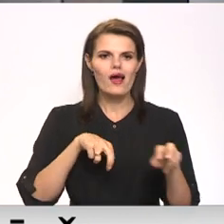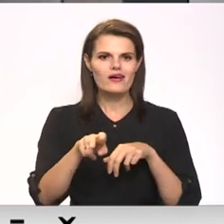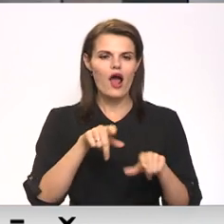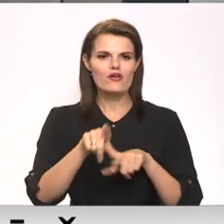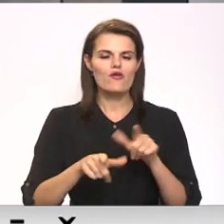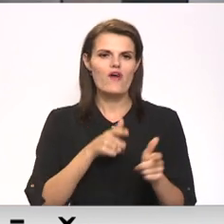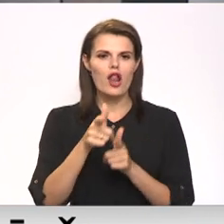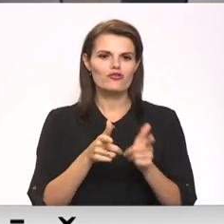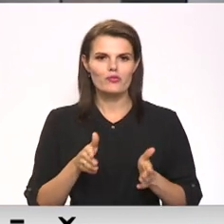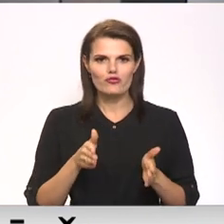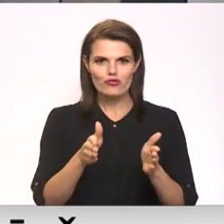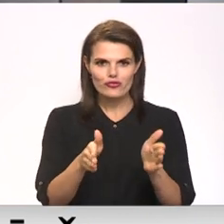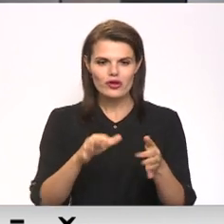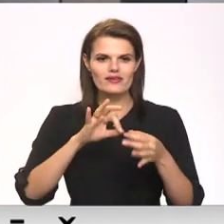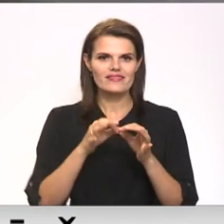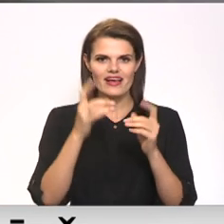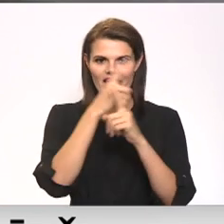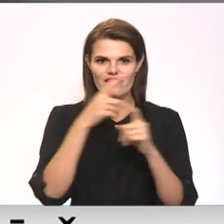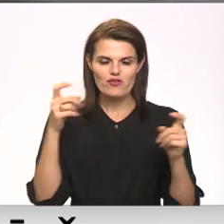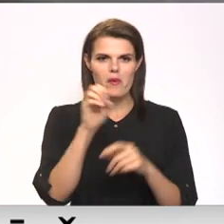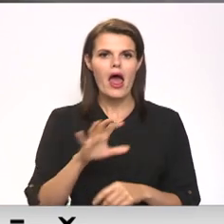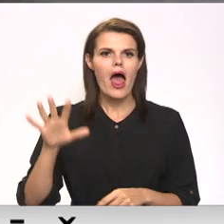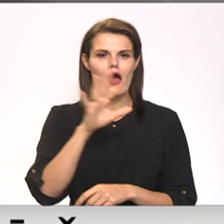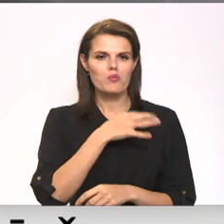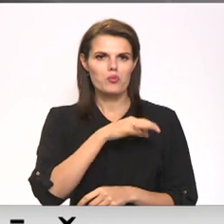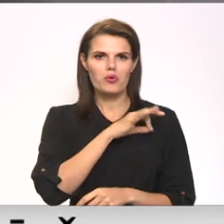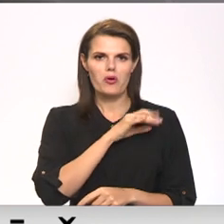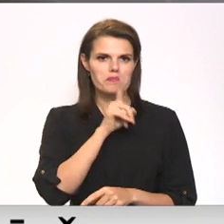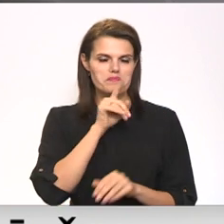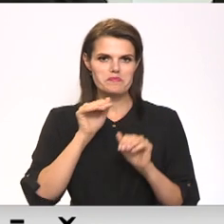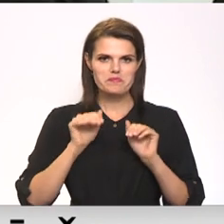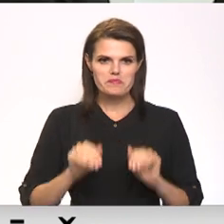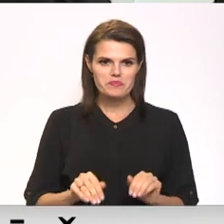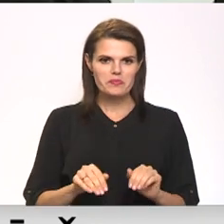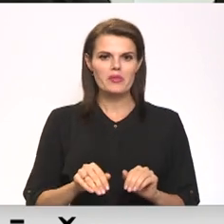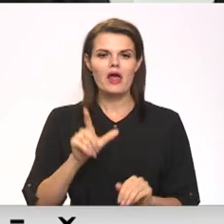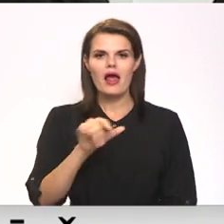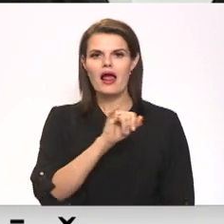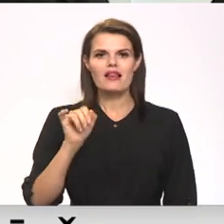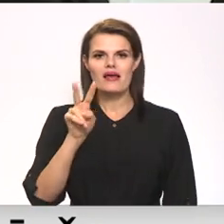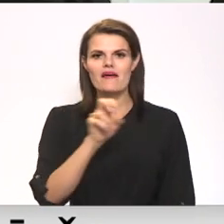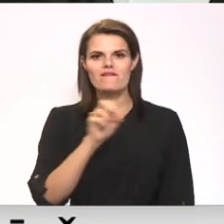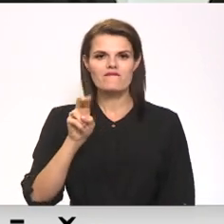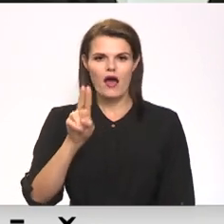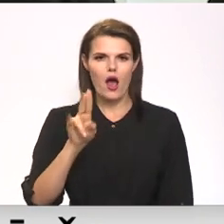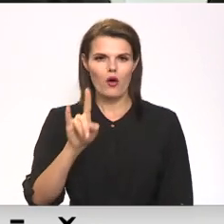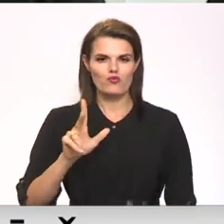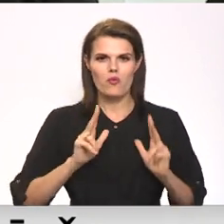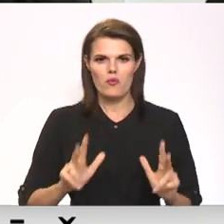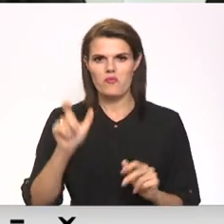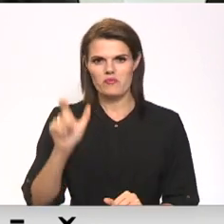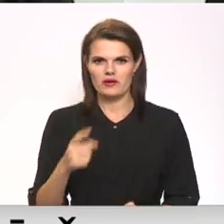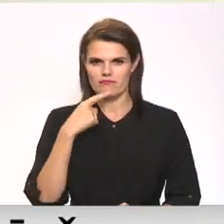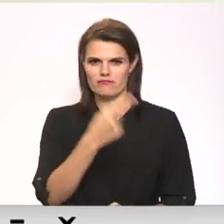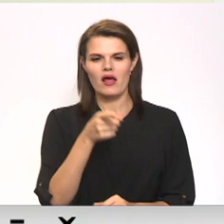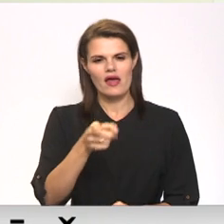veluspēdestu cēliņš. Sīkāku informāciju Eiropas prokuratūra pagaidām nesniedz. Līvānu mērs notikušo skaidrokā domes